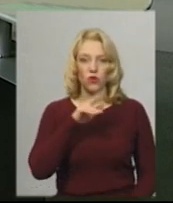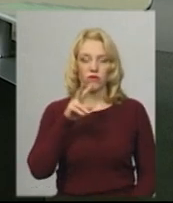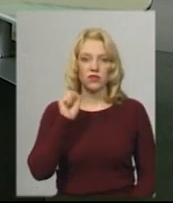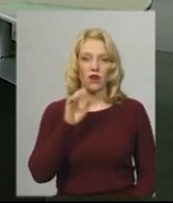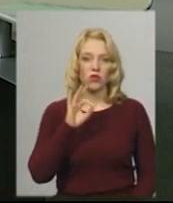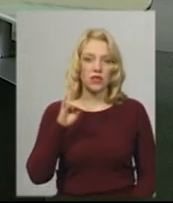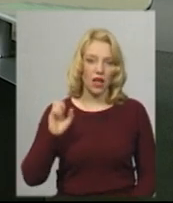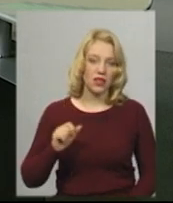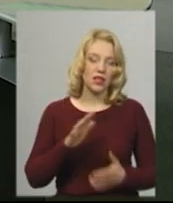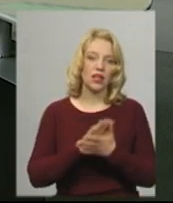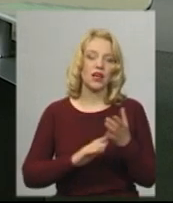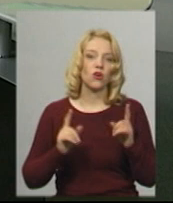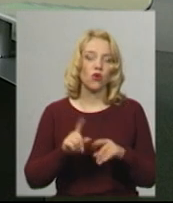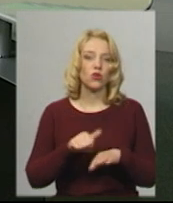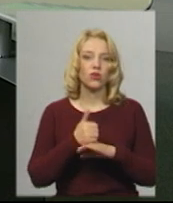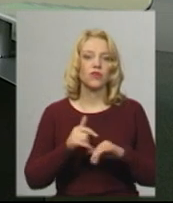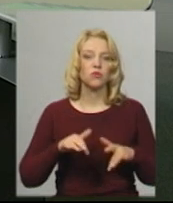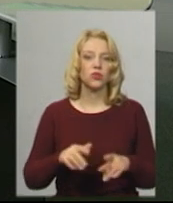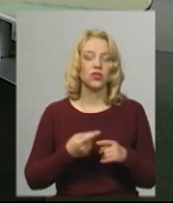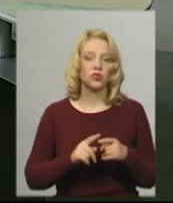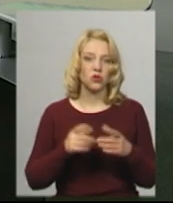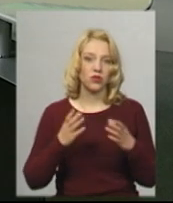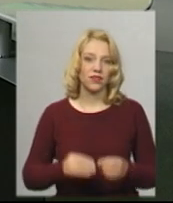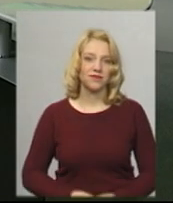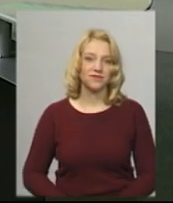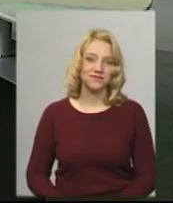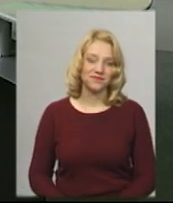Оксана Фіновська. Далі коротко про головні події сьогодні.